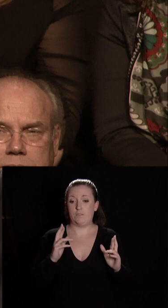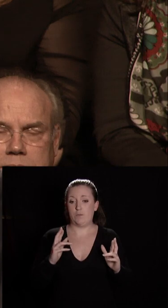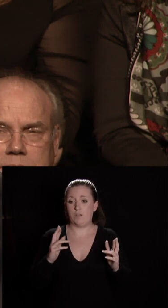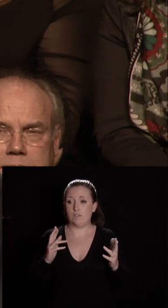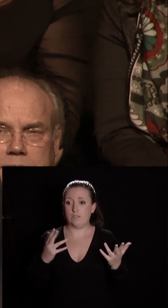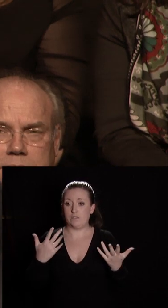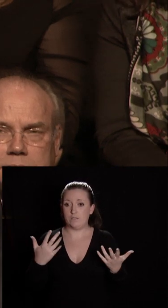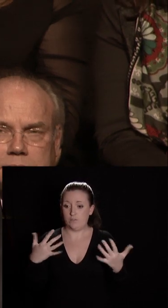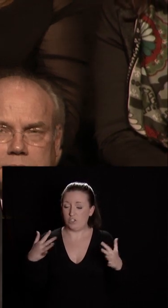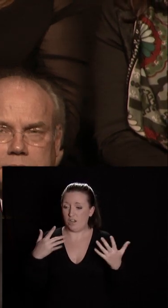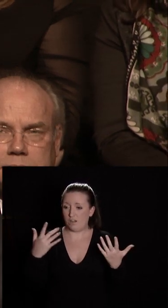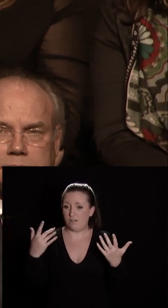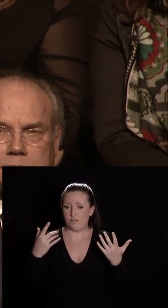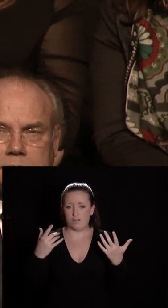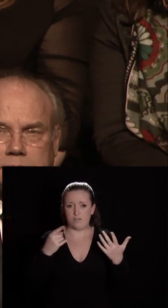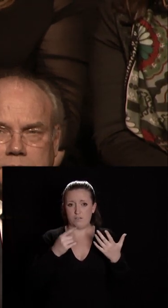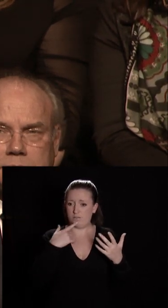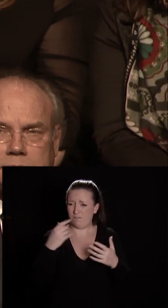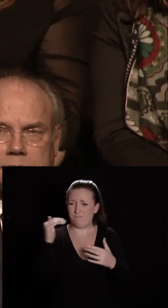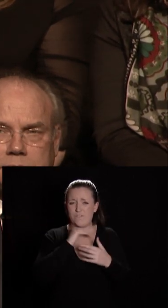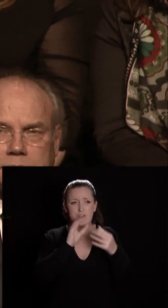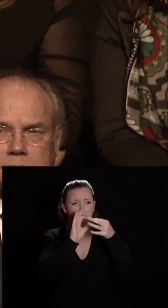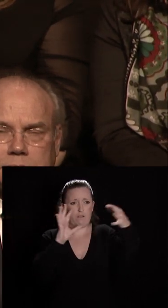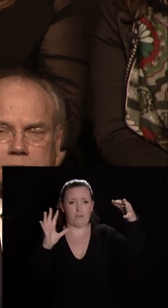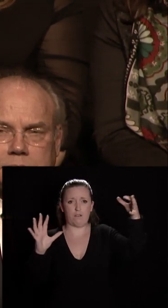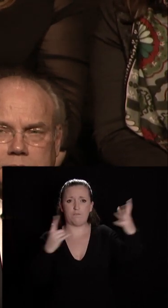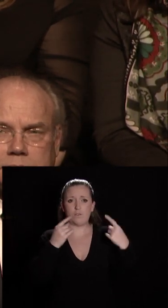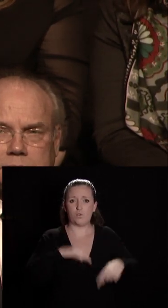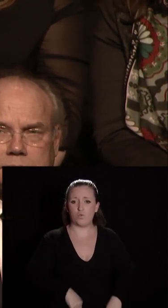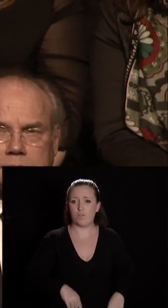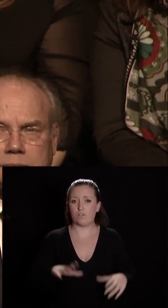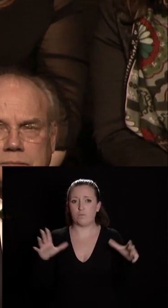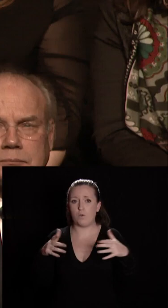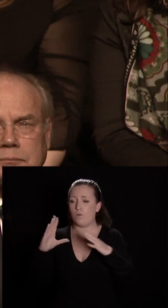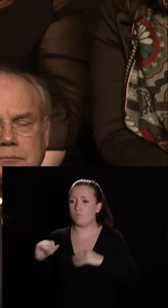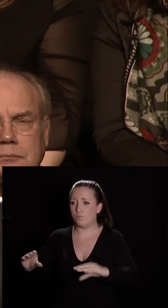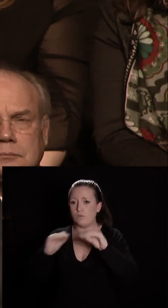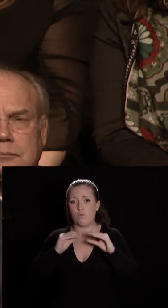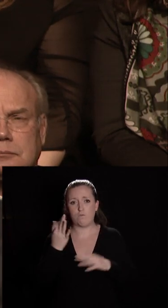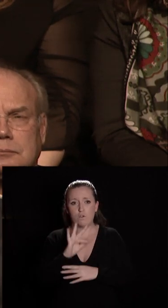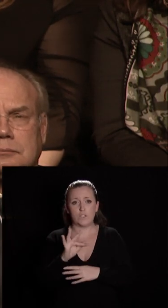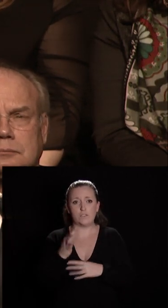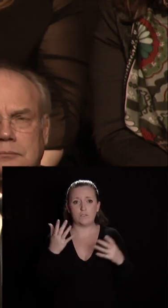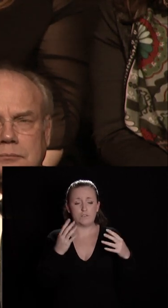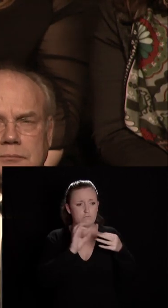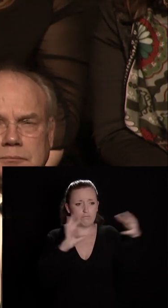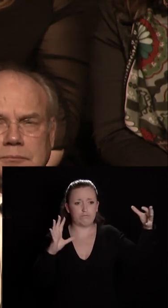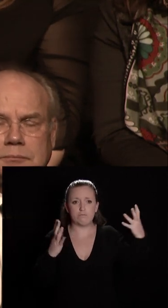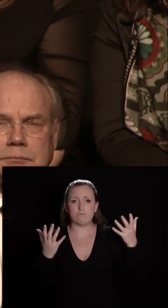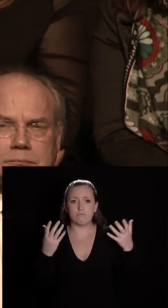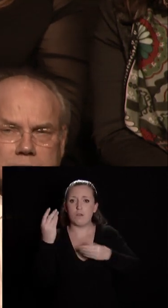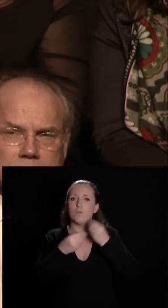non seulement cette distance qui s'est creusée si rapidement entre le gouvernement et une partie de la population française mais surtout cette